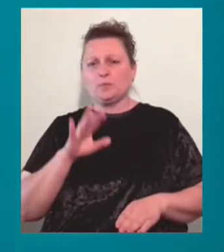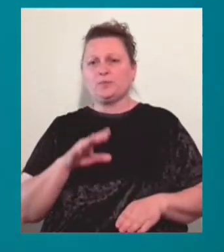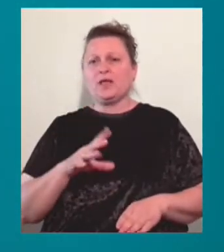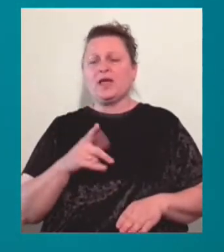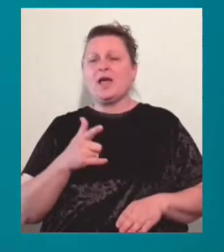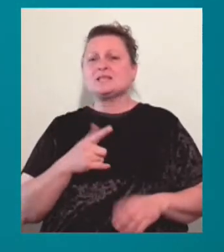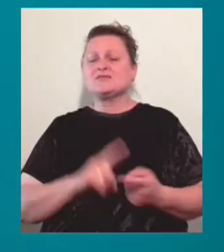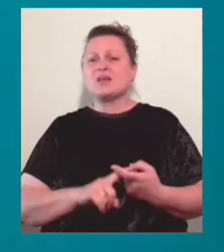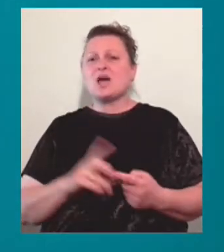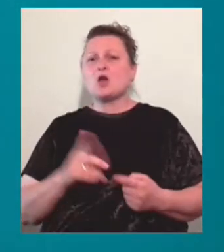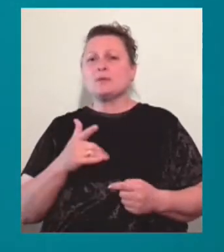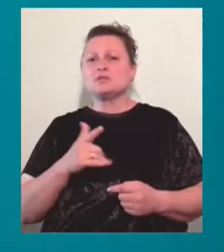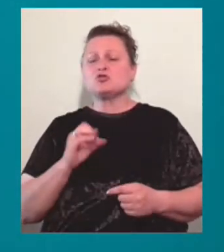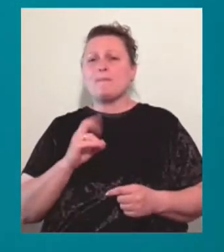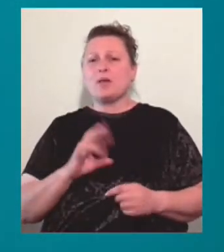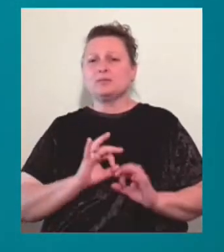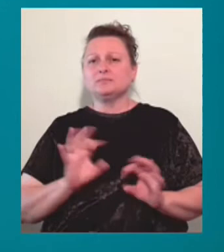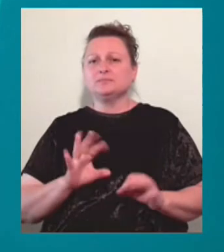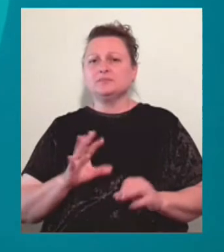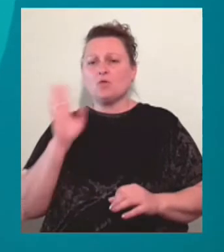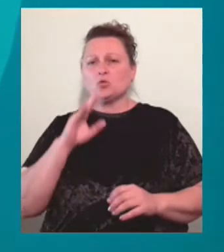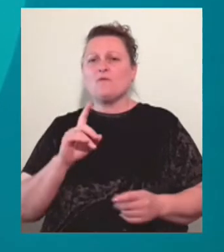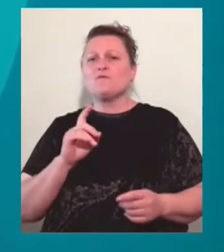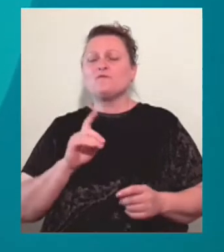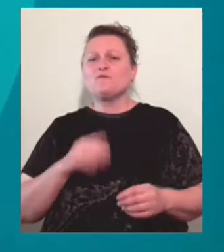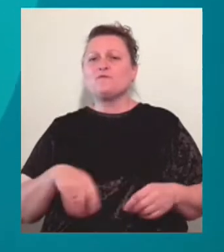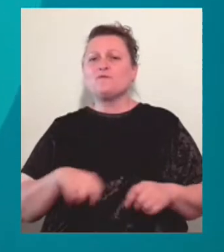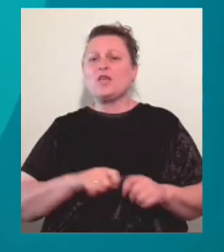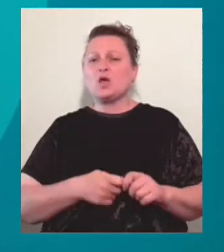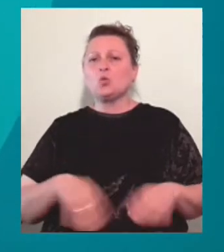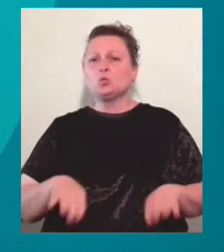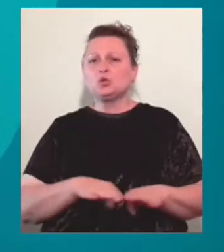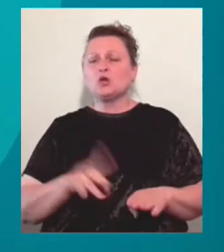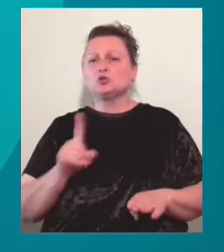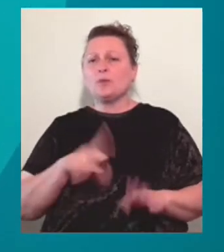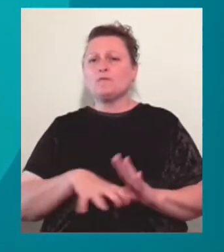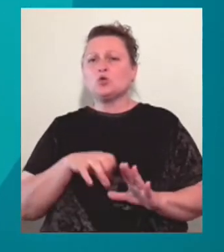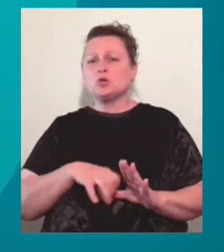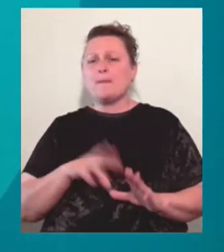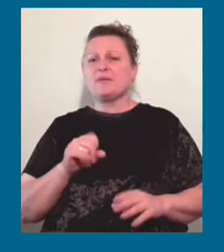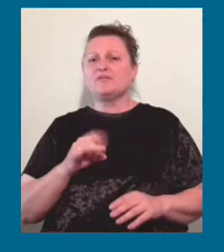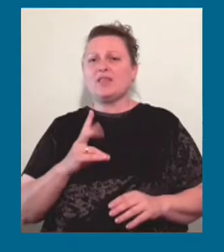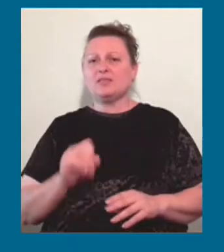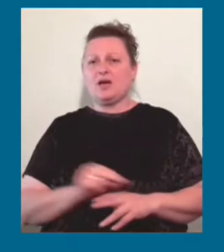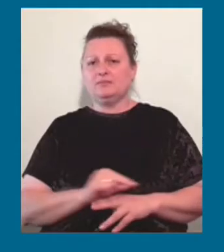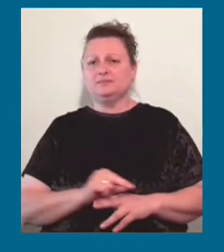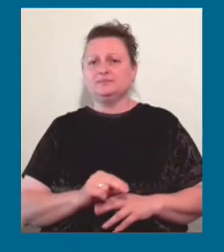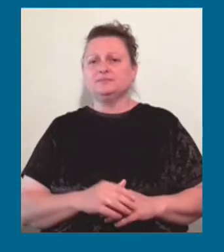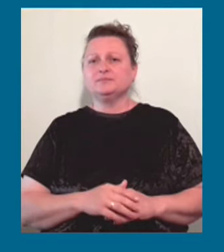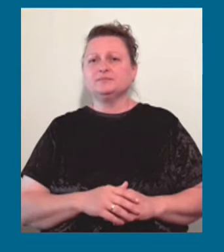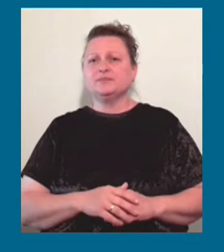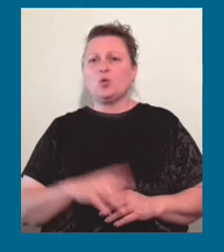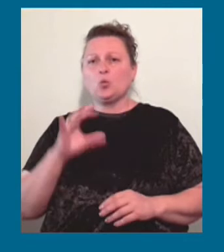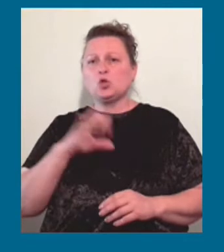громадськістю Сергій Чабан. Каже, воду відключать, аби провести ремонт водонасосної станції «Південна». У нічний час